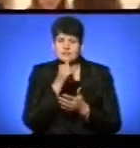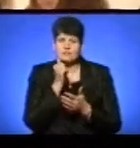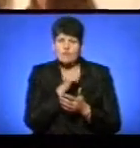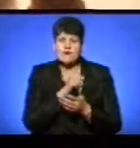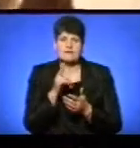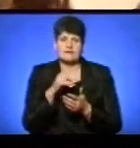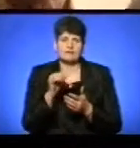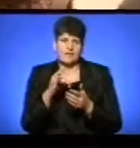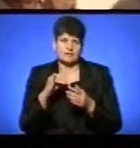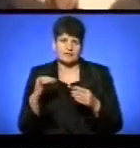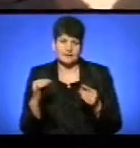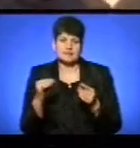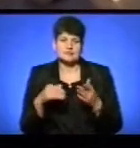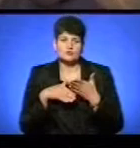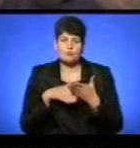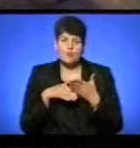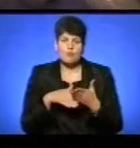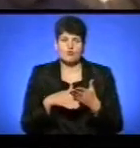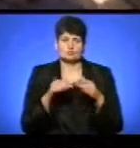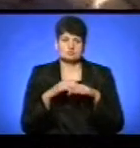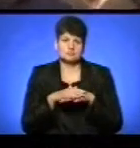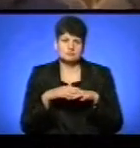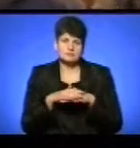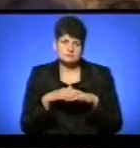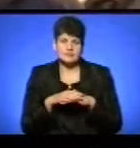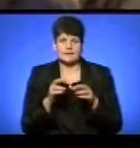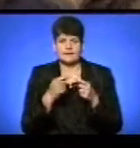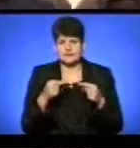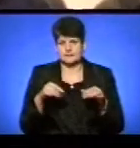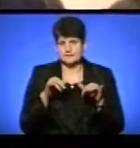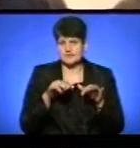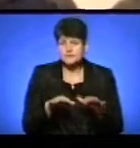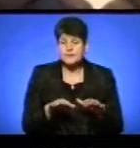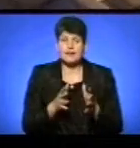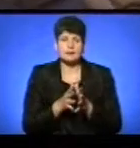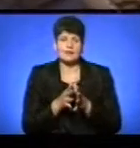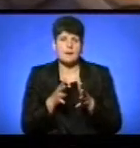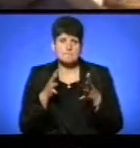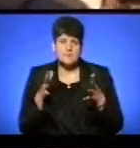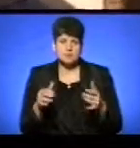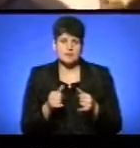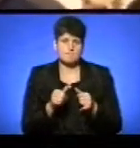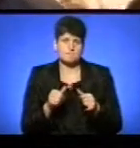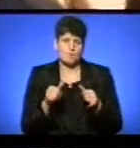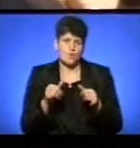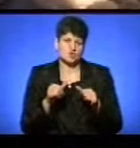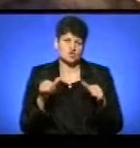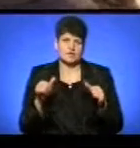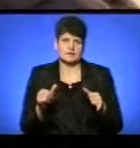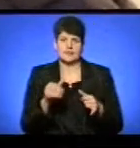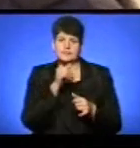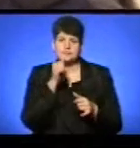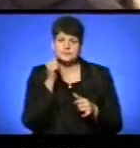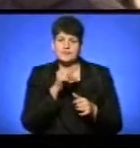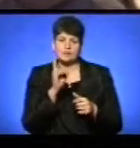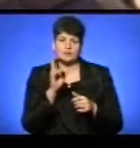допомогою алгоритмів і певних дій. Найбільш поширені зараз криптографії, яку